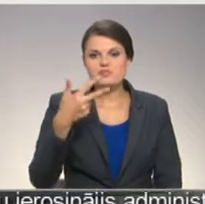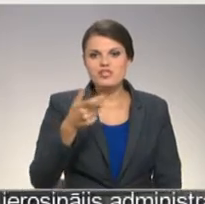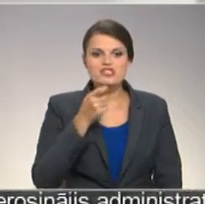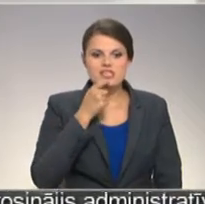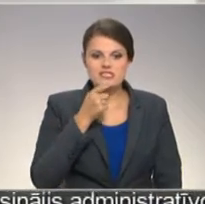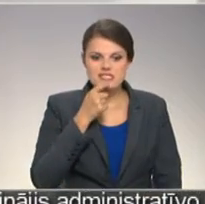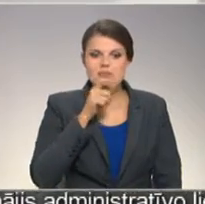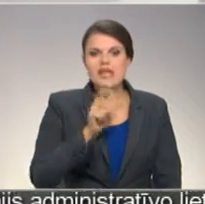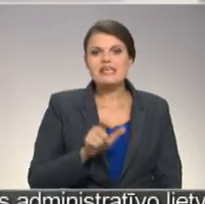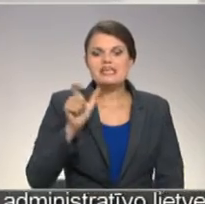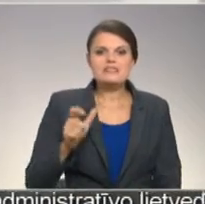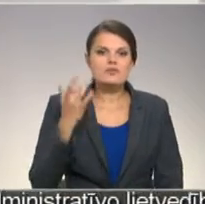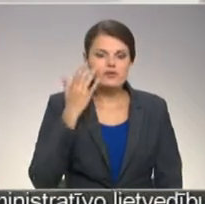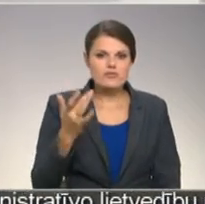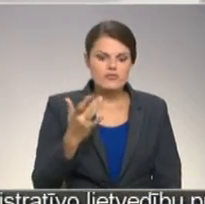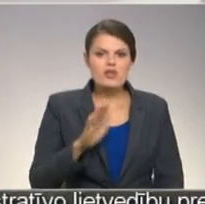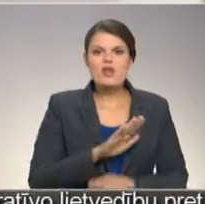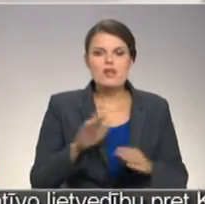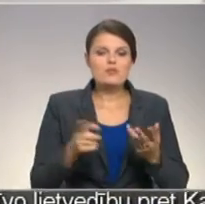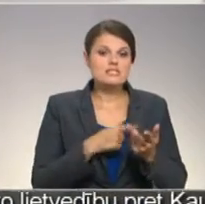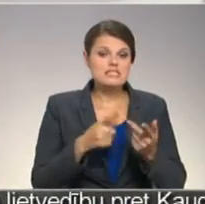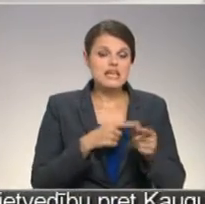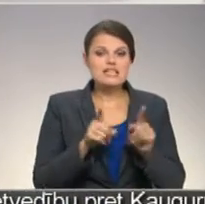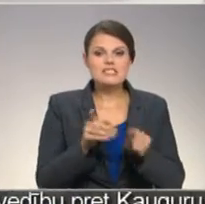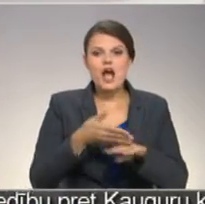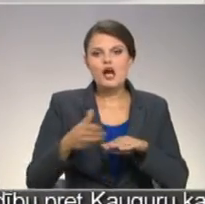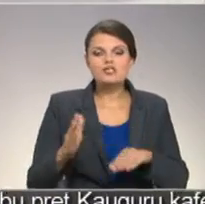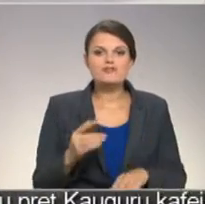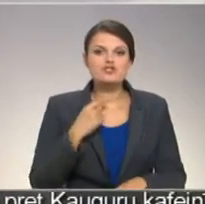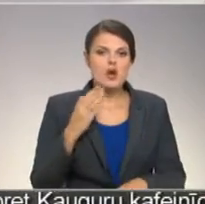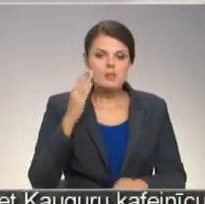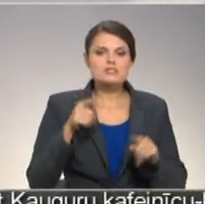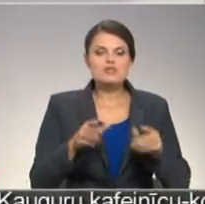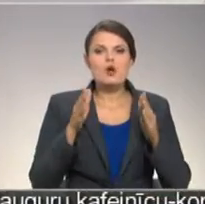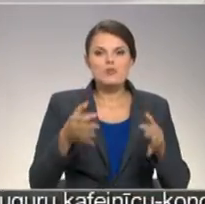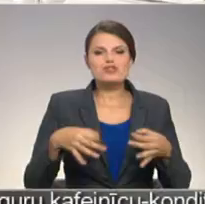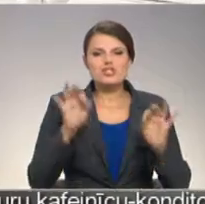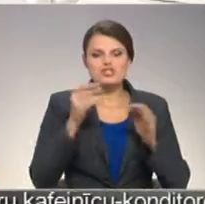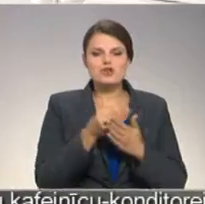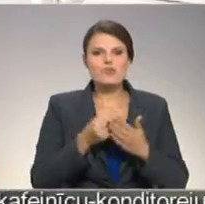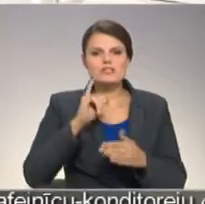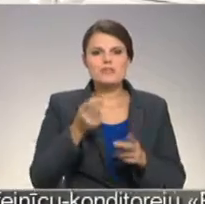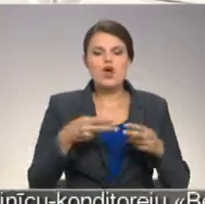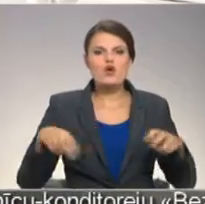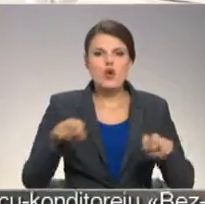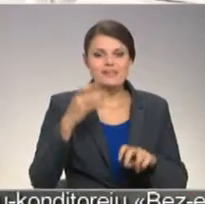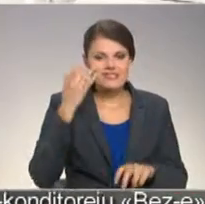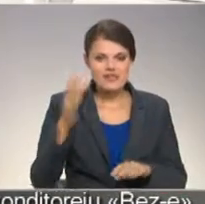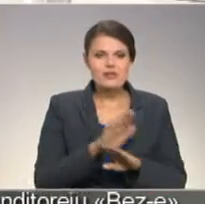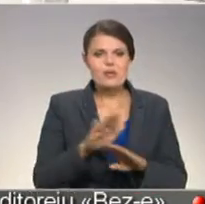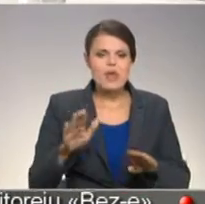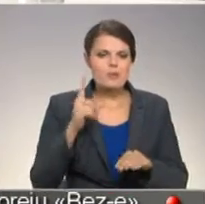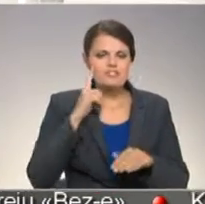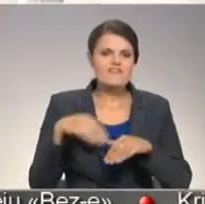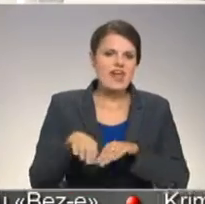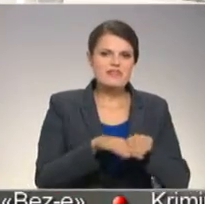septembrī. Iedzīvotāju viedoklis gan netiks skaitīts kā atsevišķa balsts, bet tam būšot izšķirīga loma, ja komisijas viedoklis nebūs